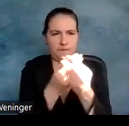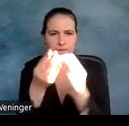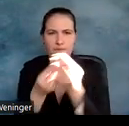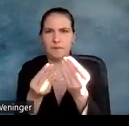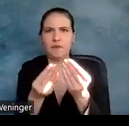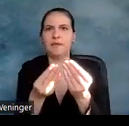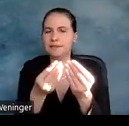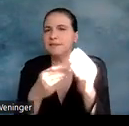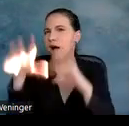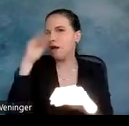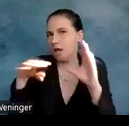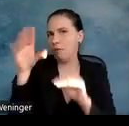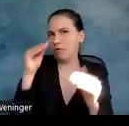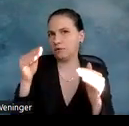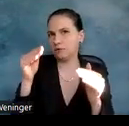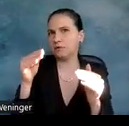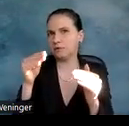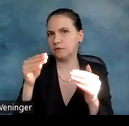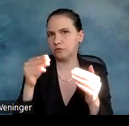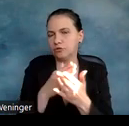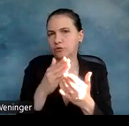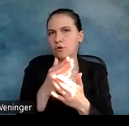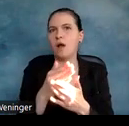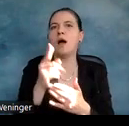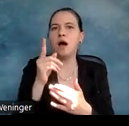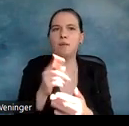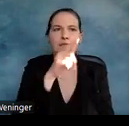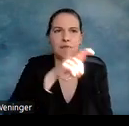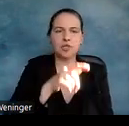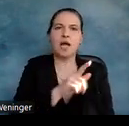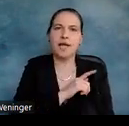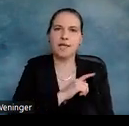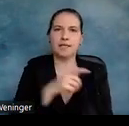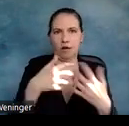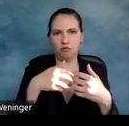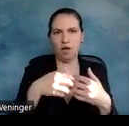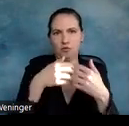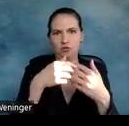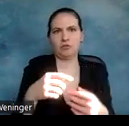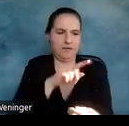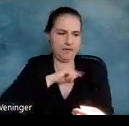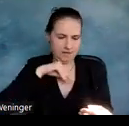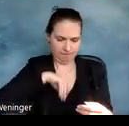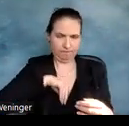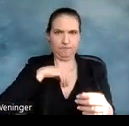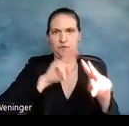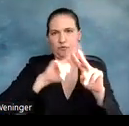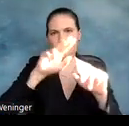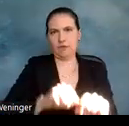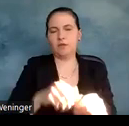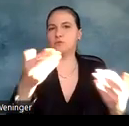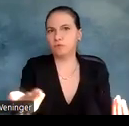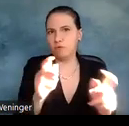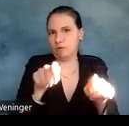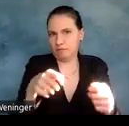die bei den meisten Menschen durch zusätzliche Abstände korrigiert werden können. Soweit die Ergebnisse ihrer